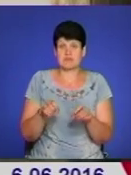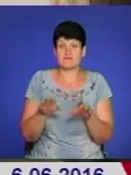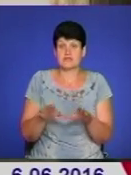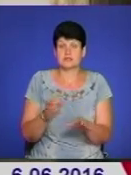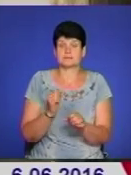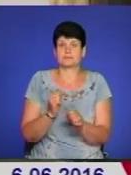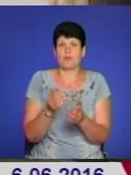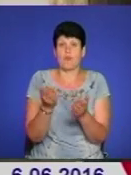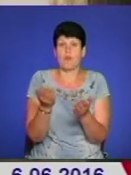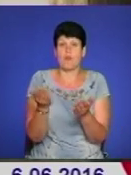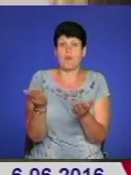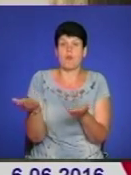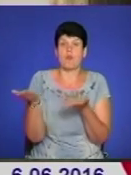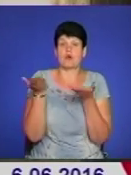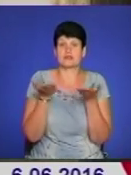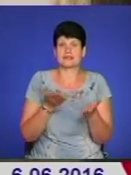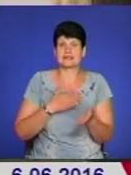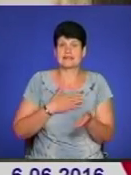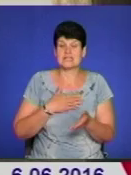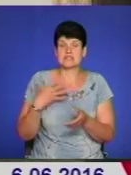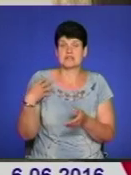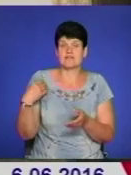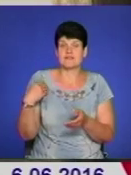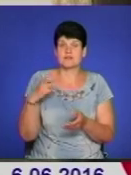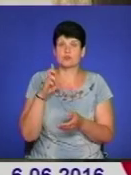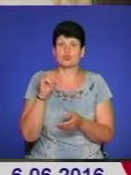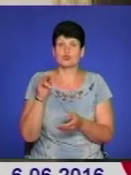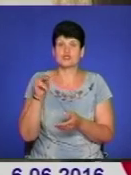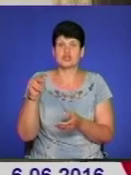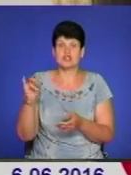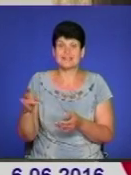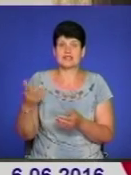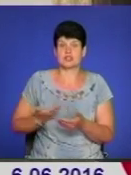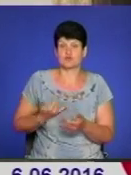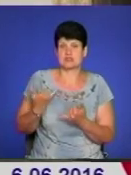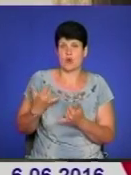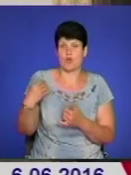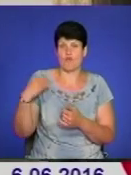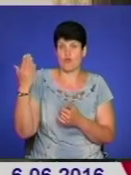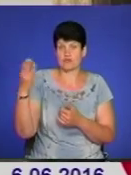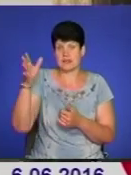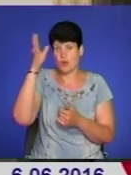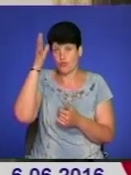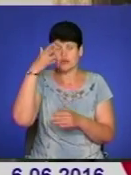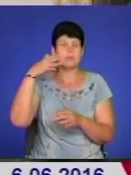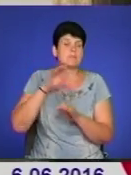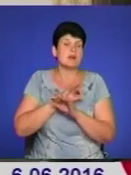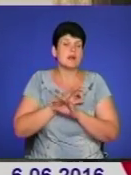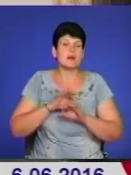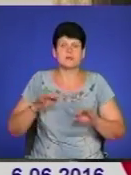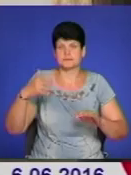львівських наших бучачан, які мешкають у Львові. І, власне, вони є науковці, вони чудово розуміються